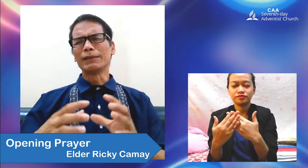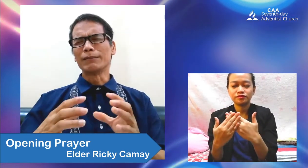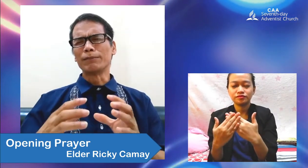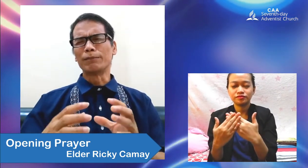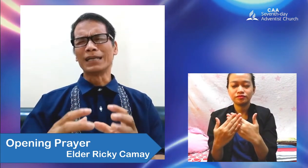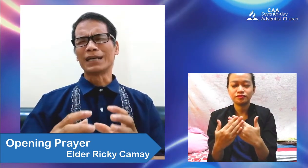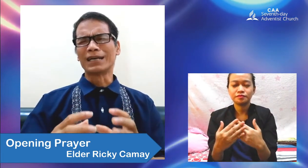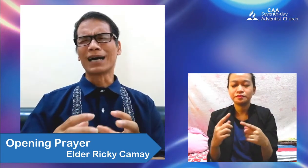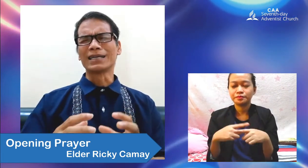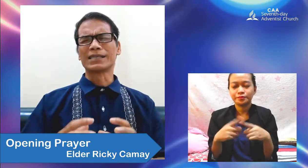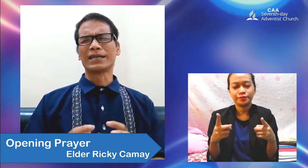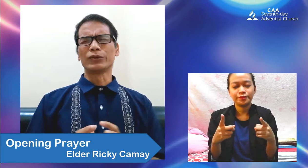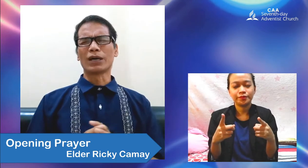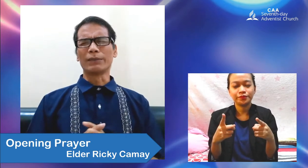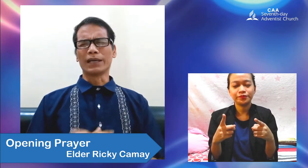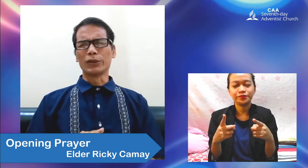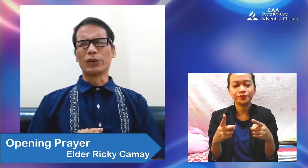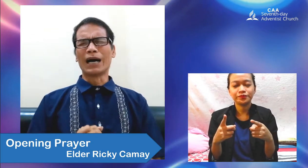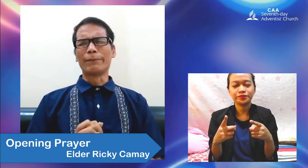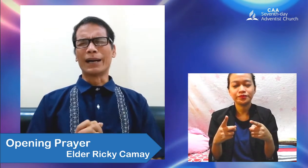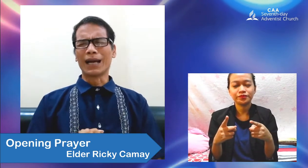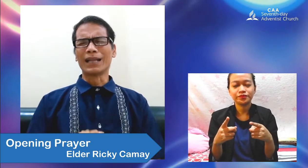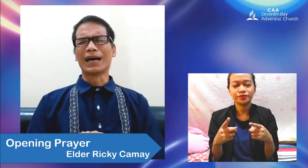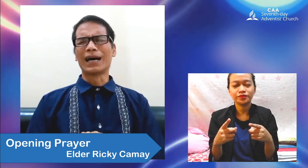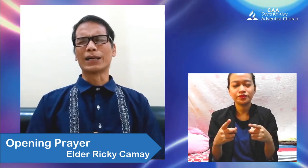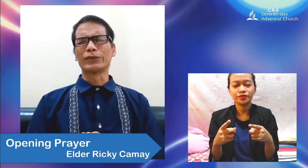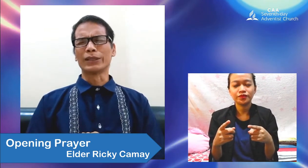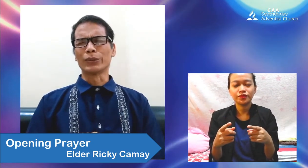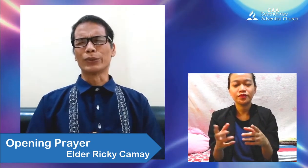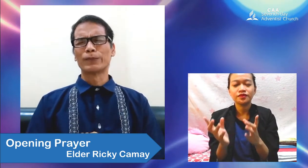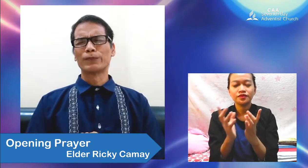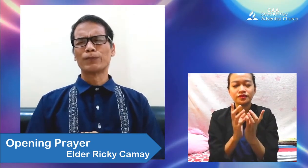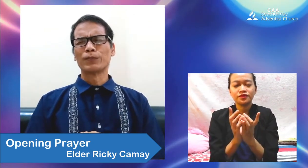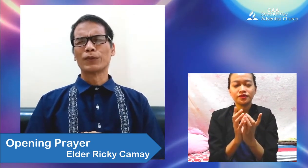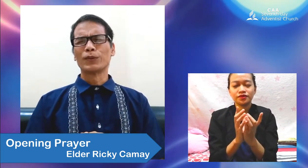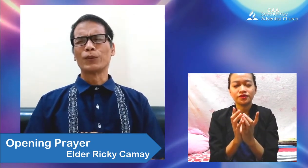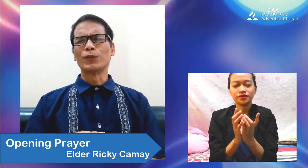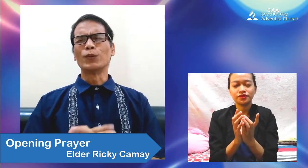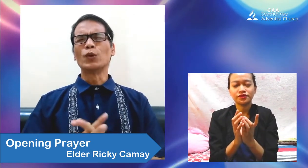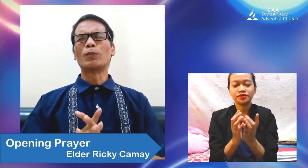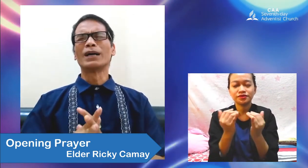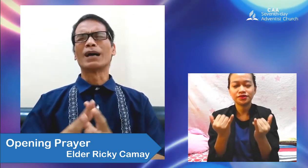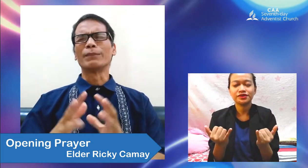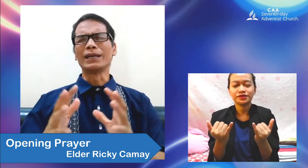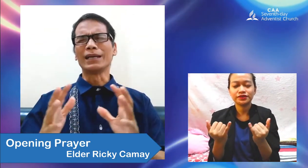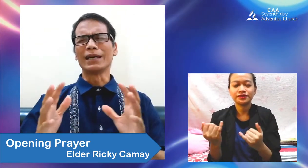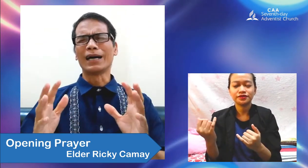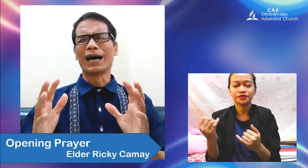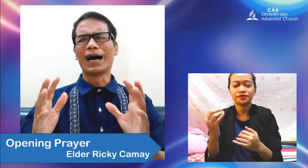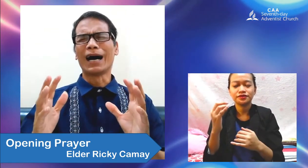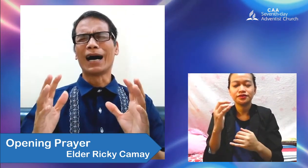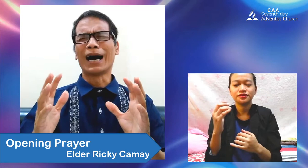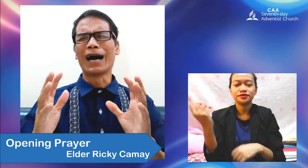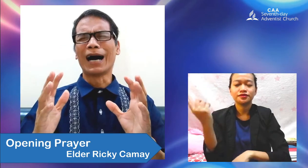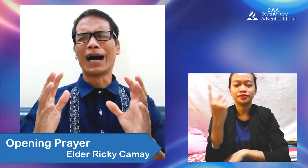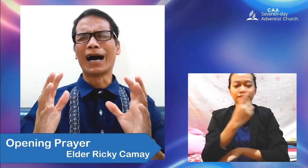Subalit, pinagkaisan ninyo kami ngayong banal na araw na ito. Upang kami